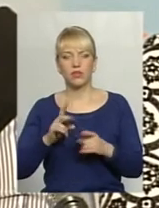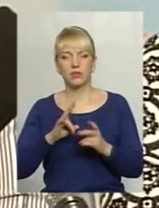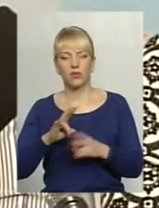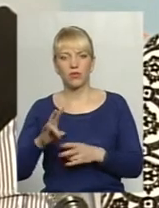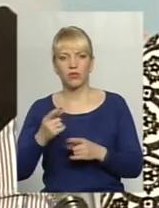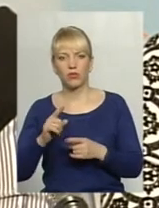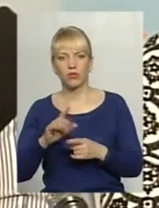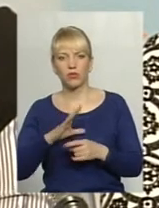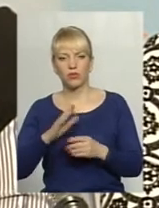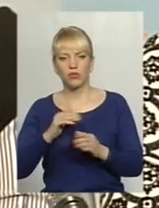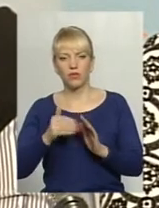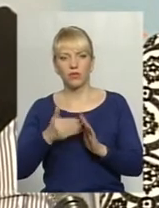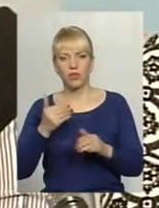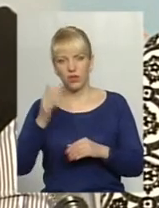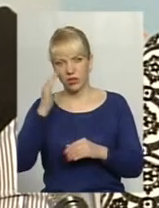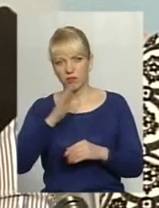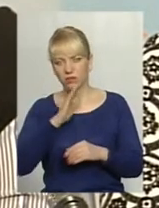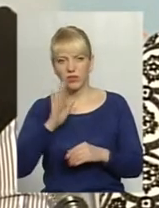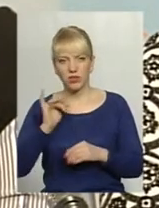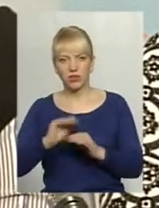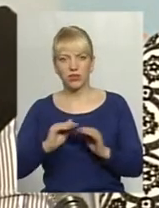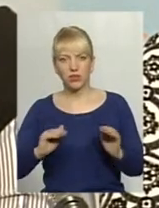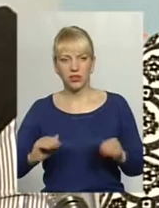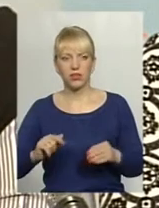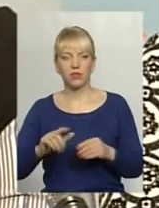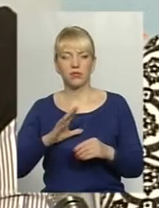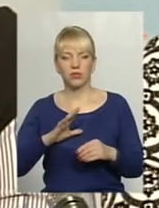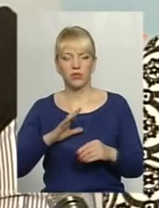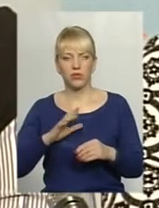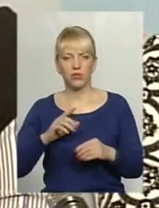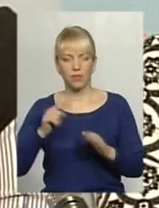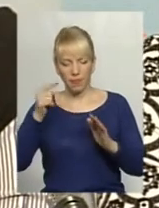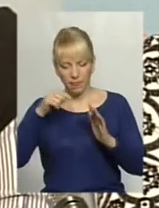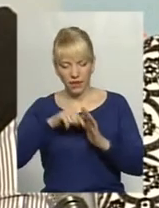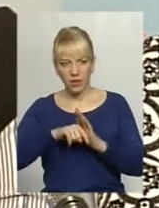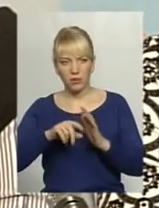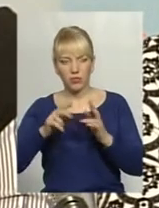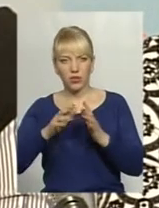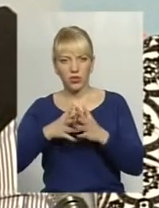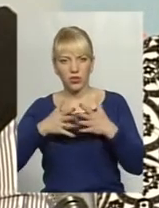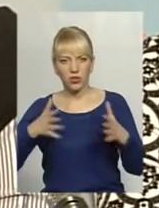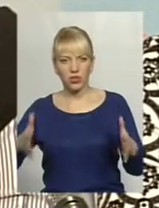викликалися і батьки, і діти, і вже було глибоке розширене